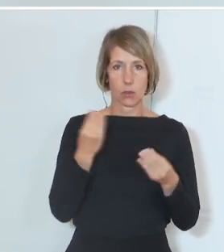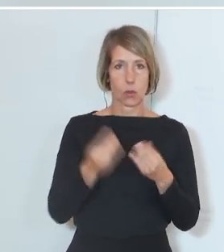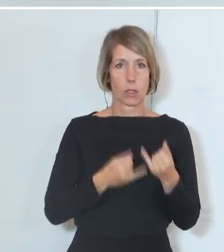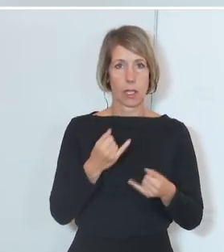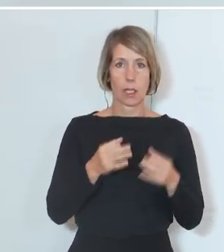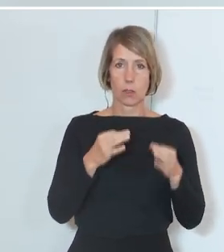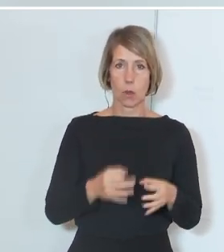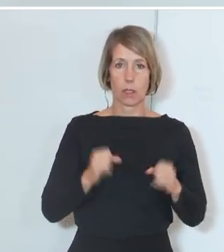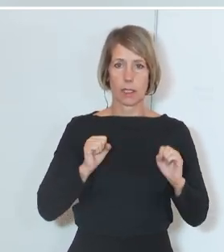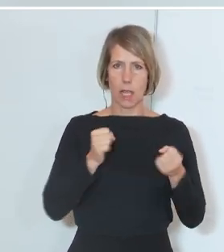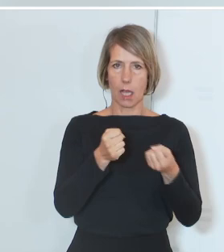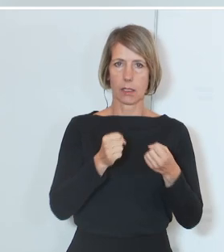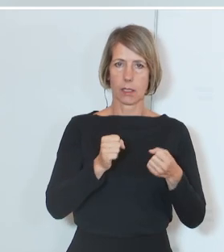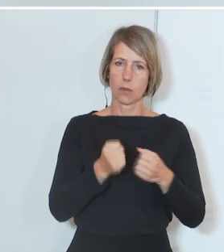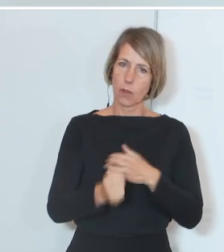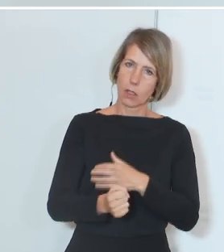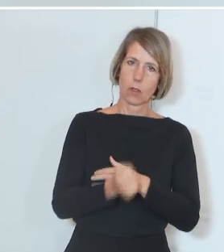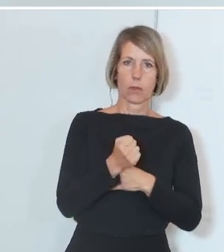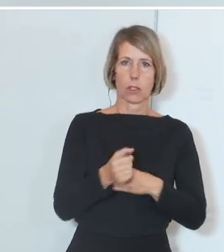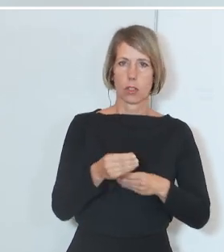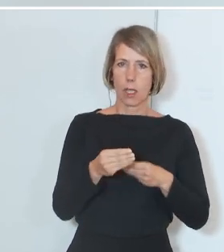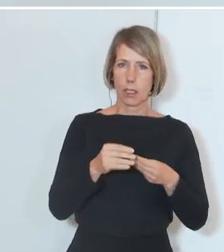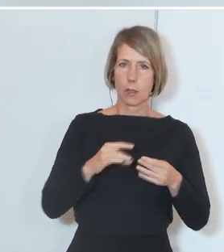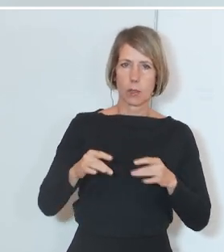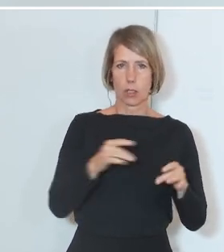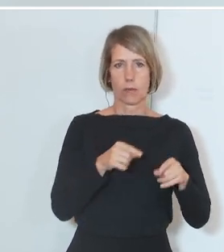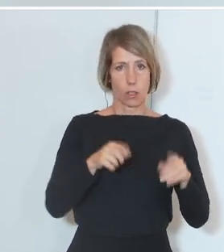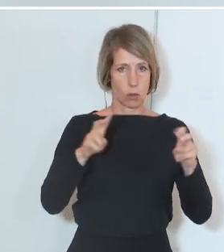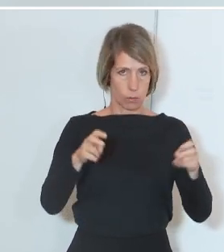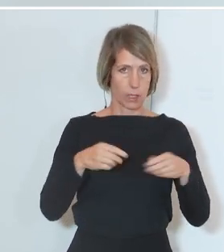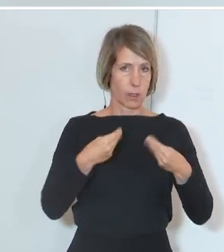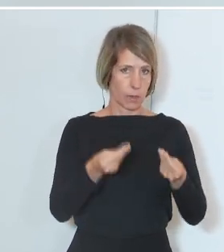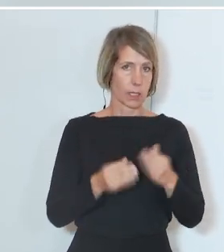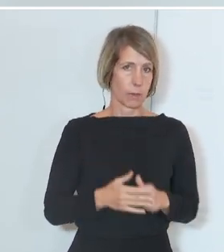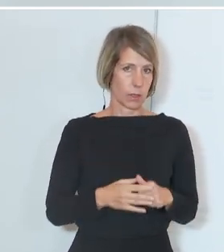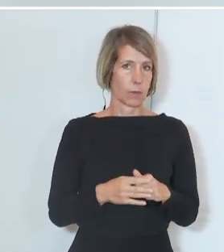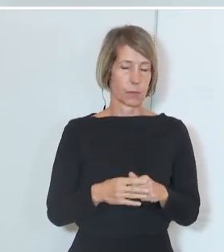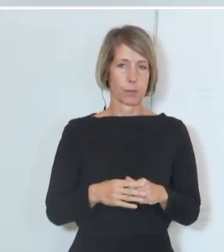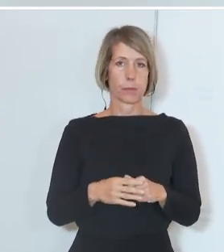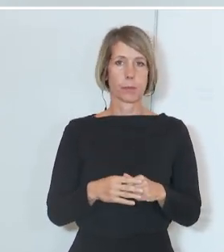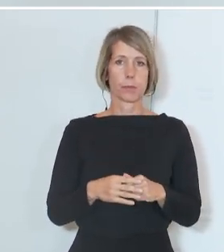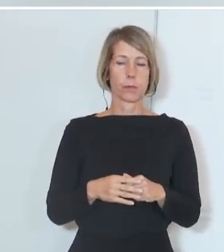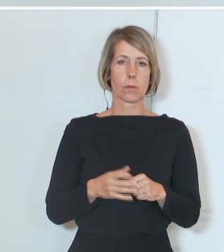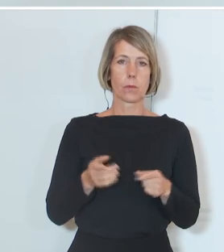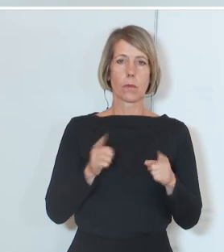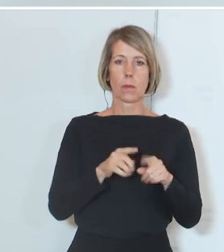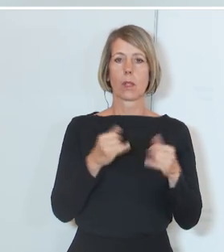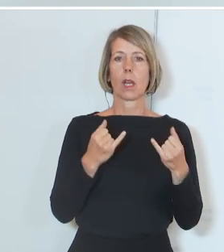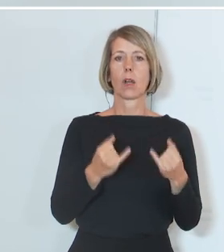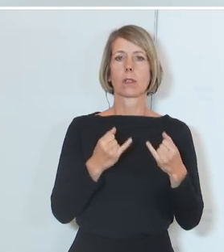aktiv eine verstärkte Auseinandersetzung mit diesem Thema geben. Und wir werden auch jetzt